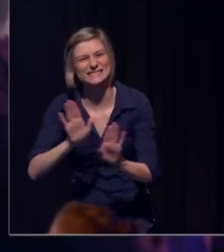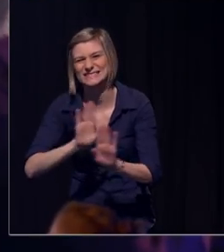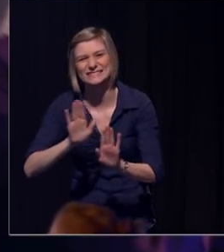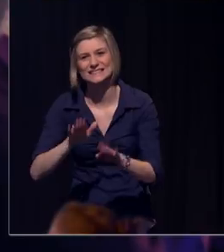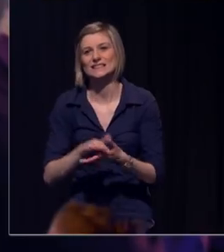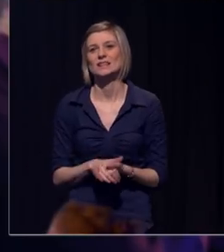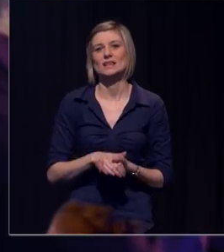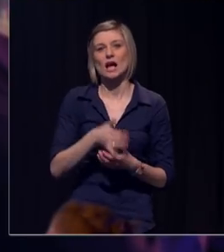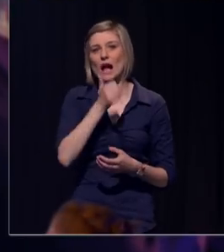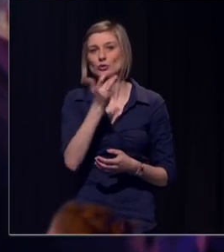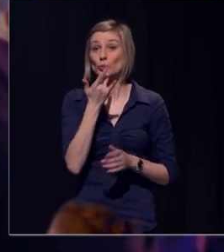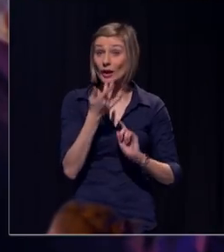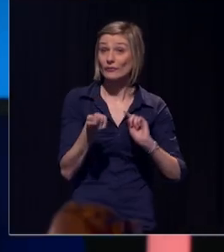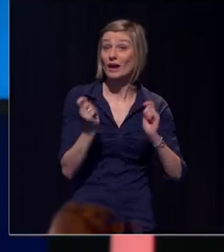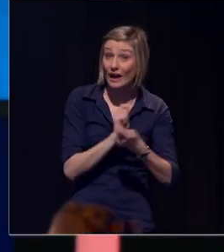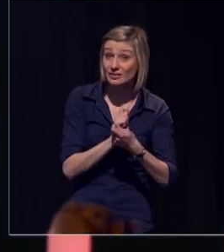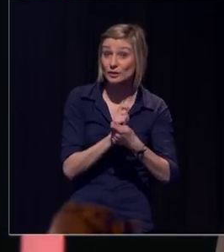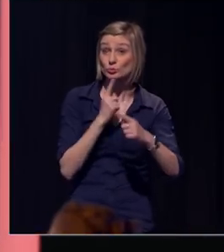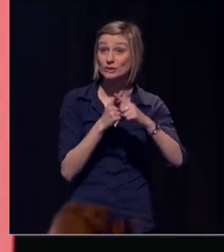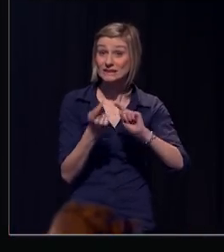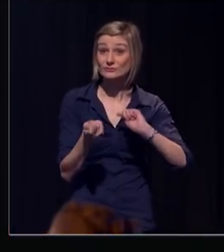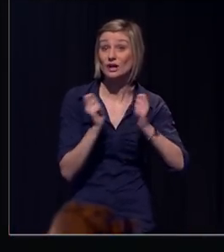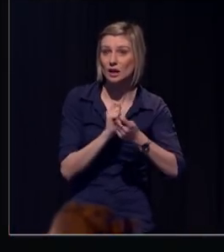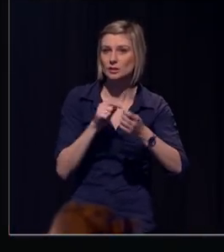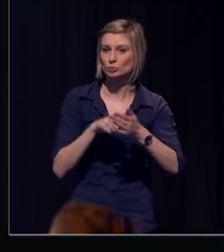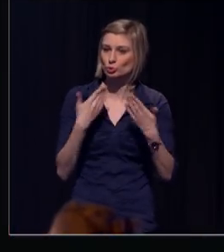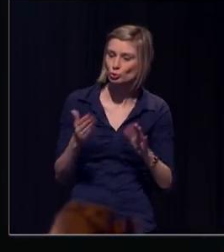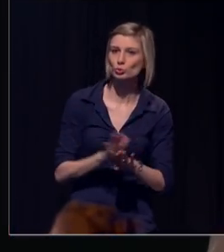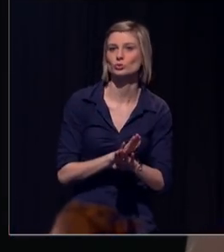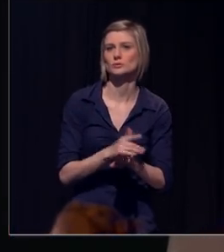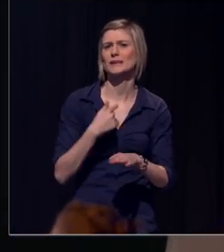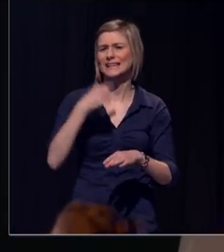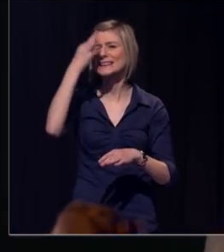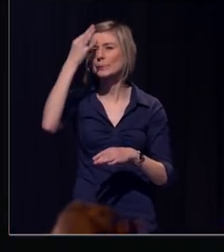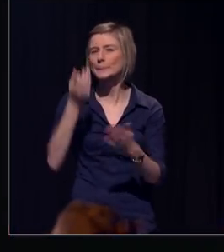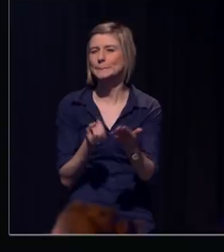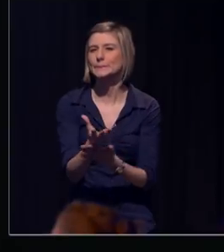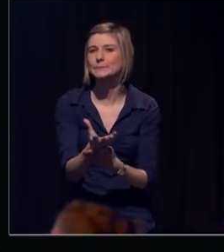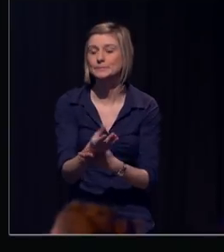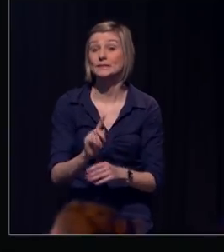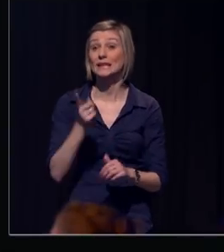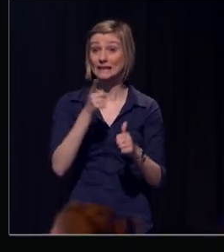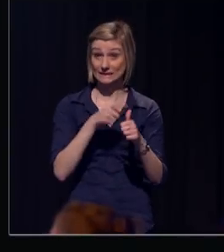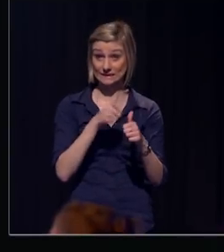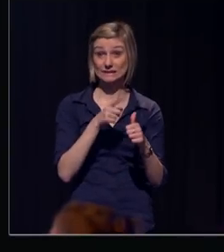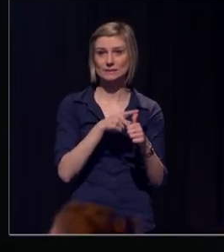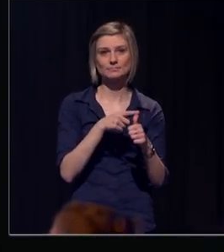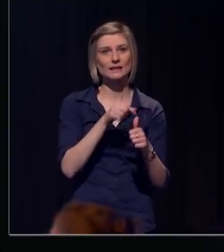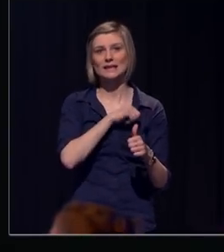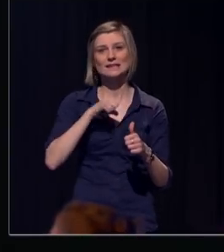We moeten onze goede voornemens wat kracht bijzetten en dus ga ik je wat tips geven. Mijn eerste tip is breng jezelf niet in